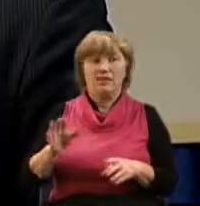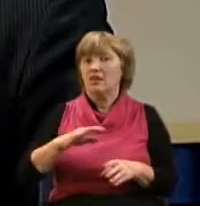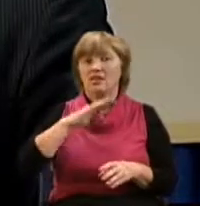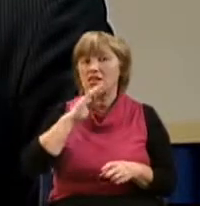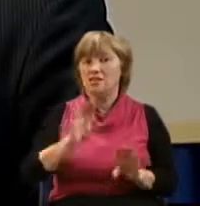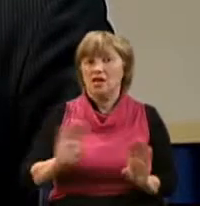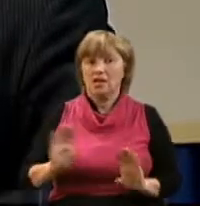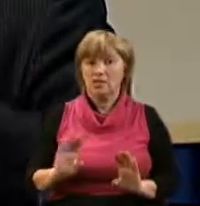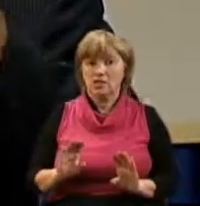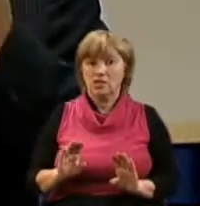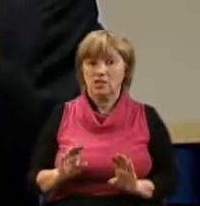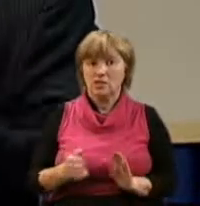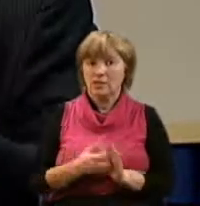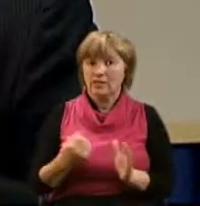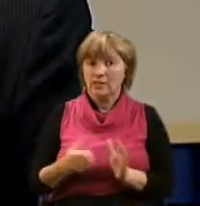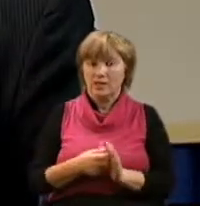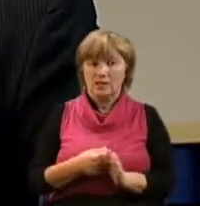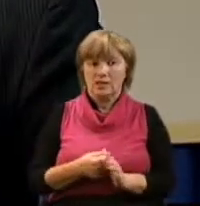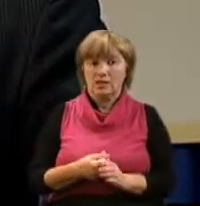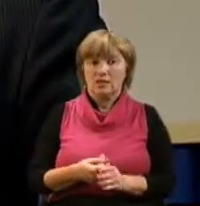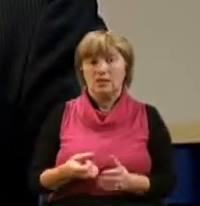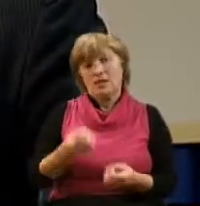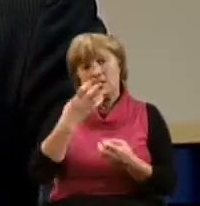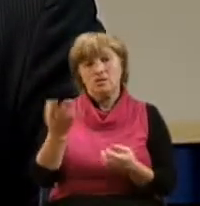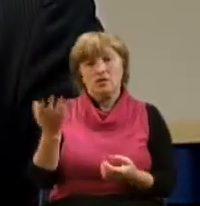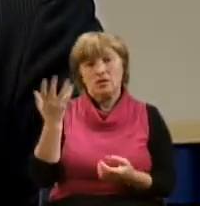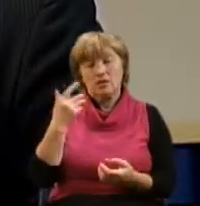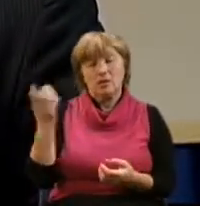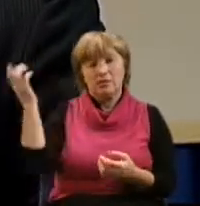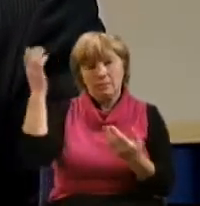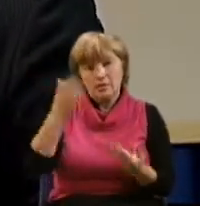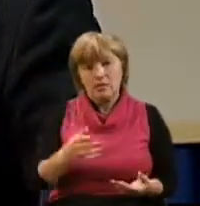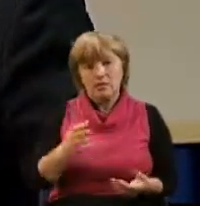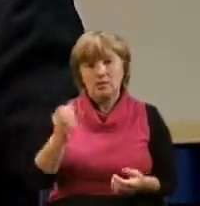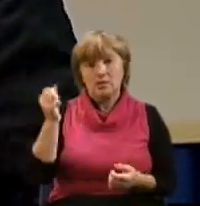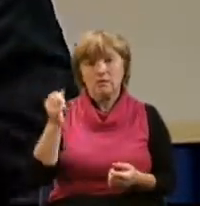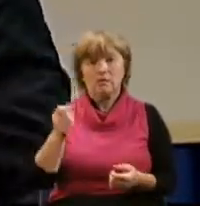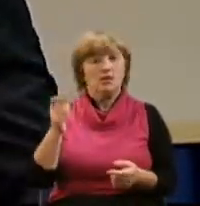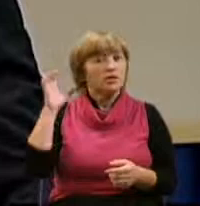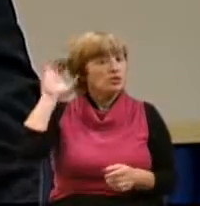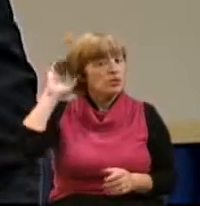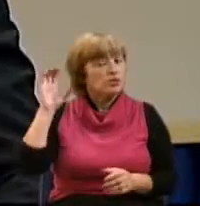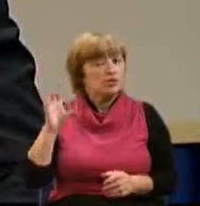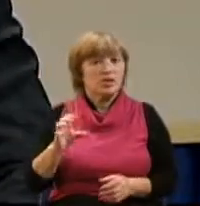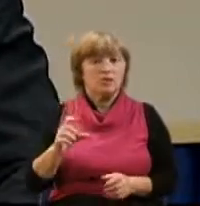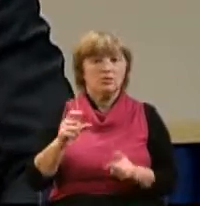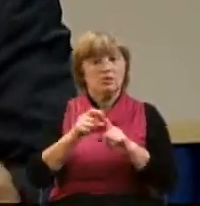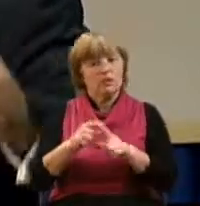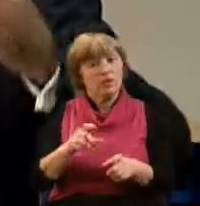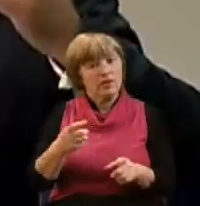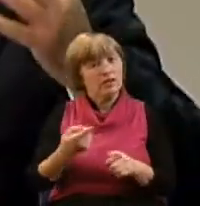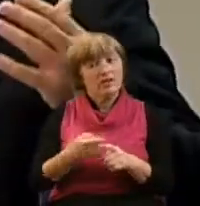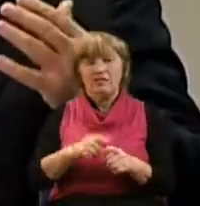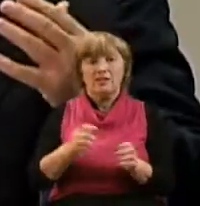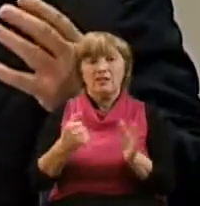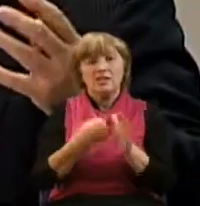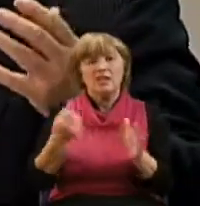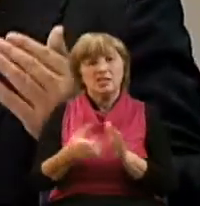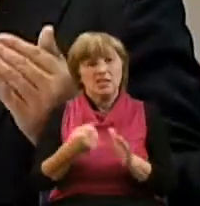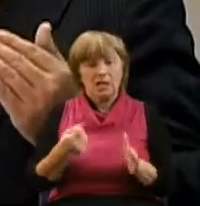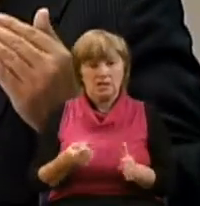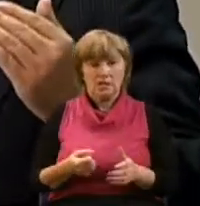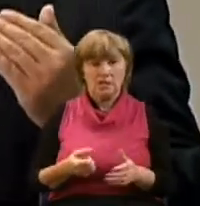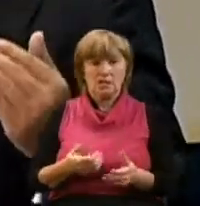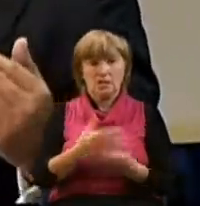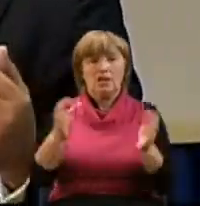Это хорошо, когда мы приходим на богослужение, когда мы слушаем Слово Божьего, но этого недостаточно. Наш